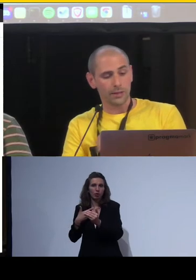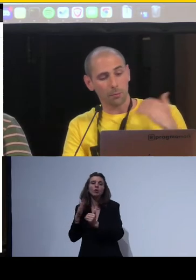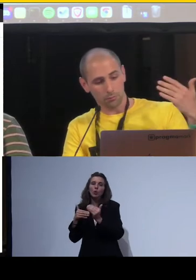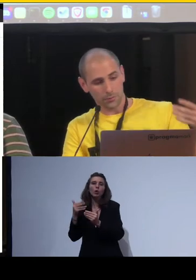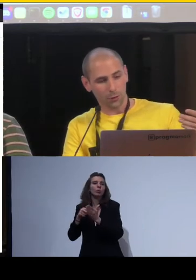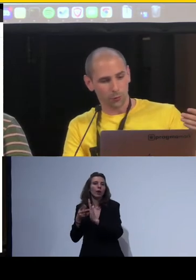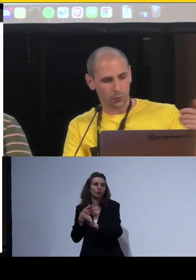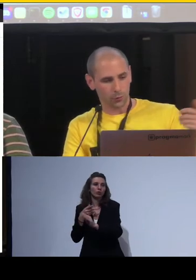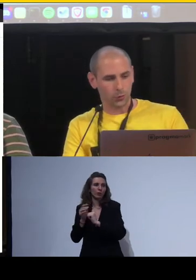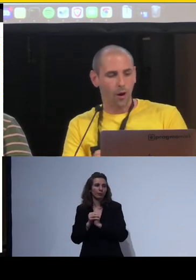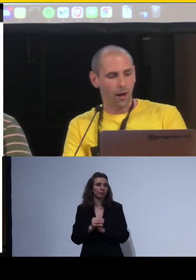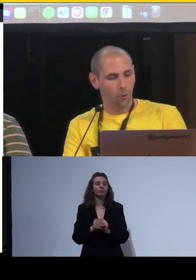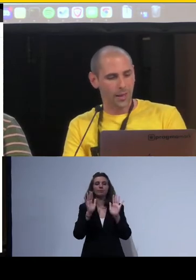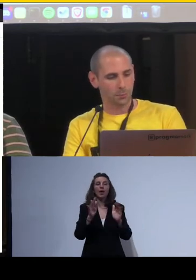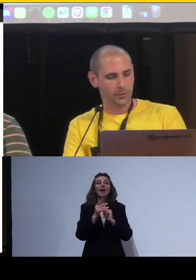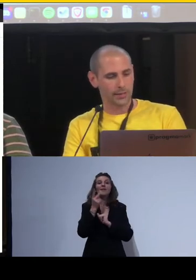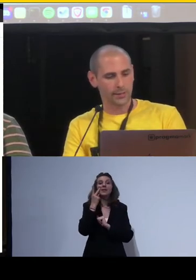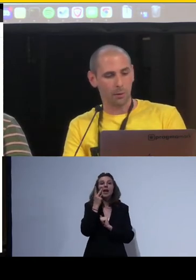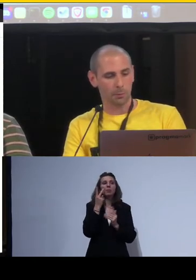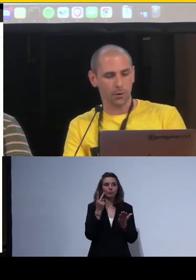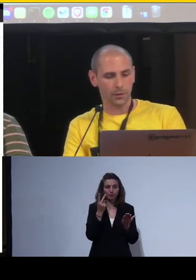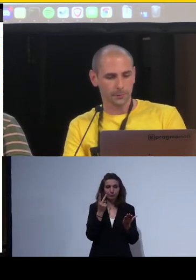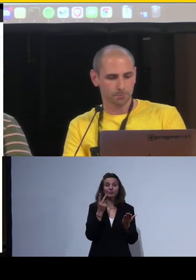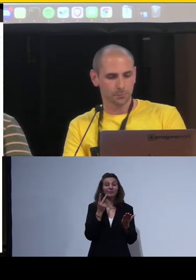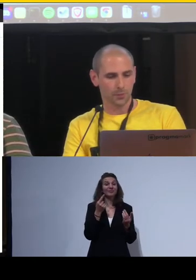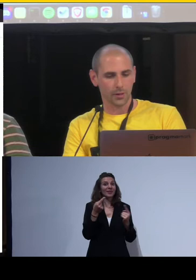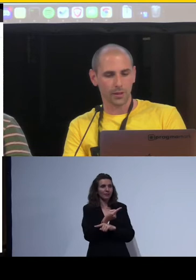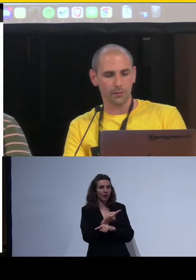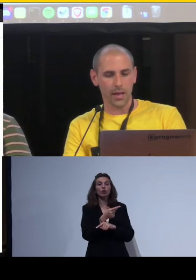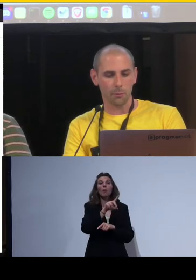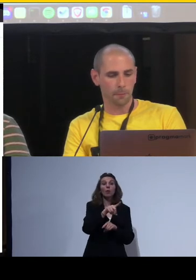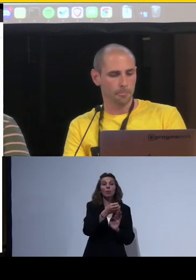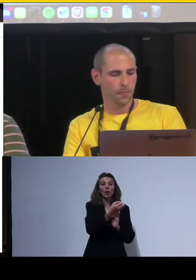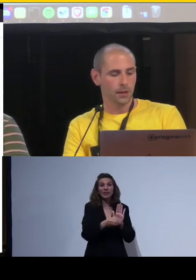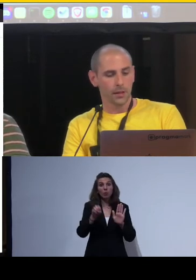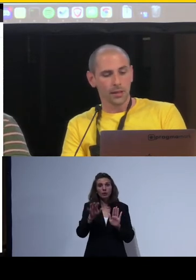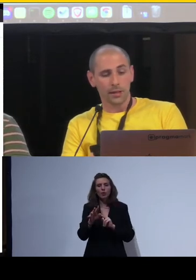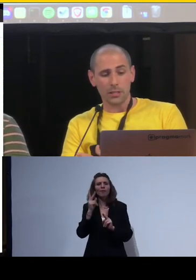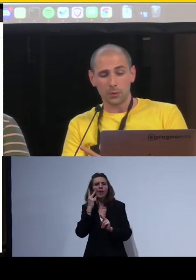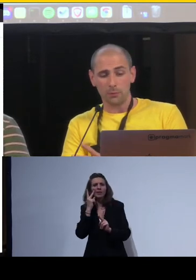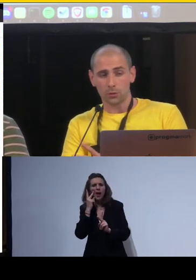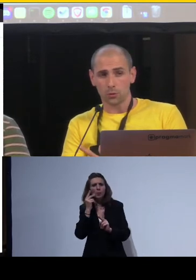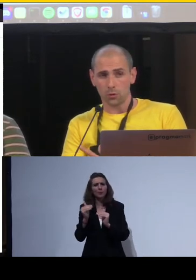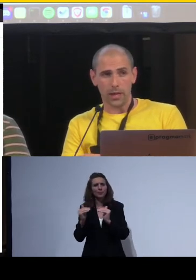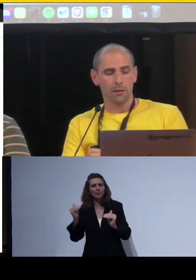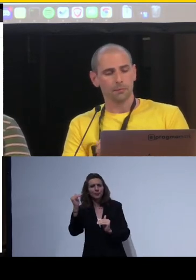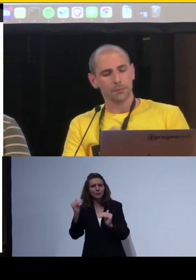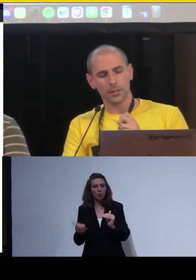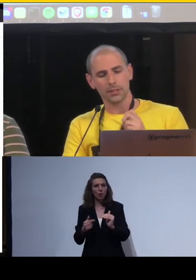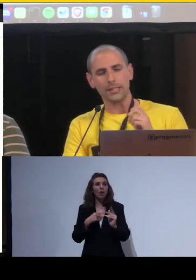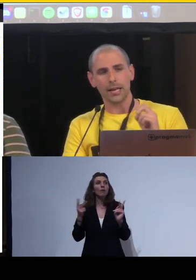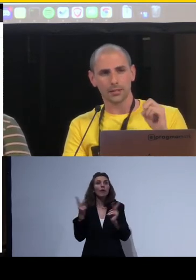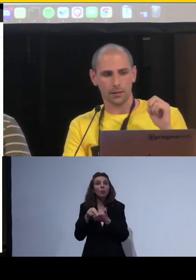Andiamo di confronto a quella esportata da PowerPoint e vediamo che invece i problemi di struttura non li ha.